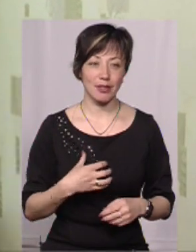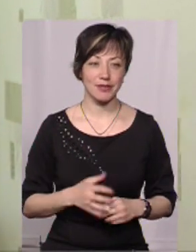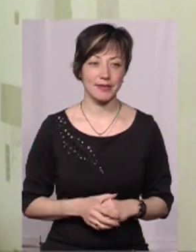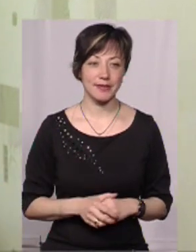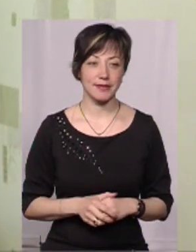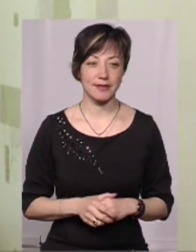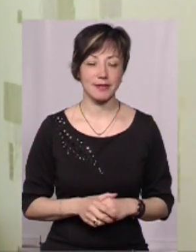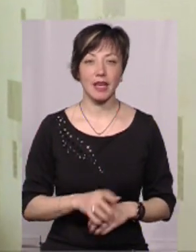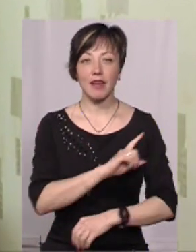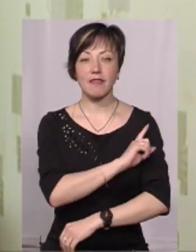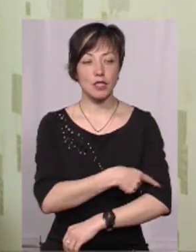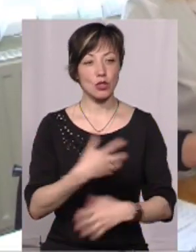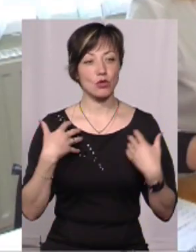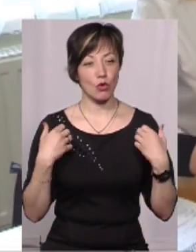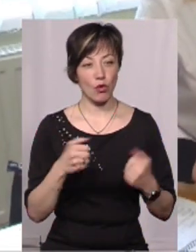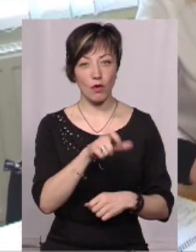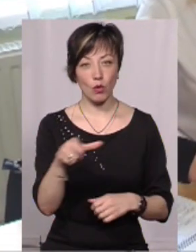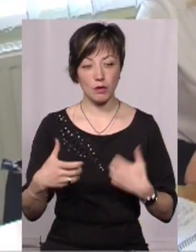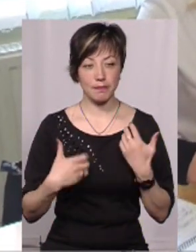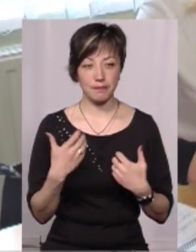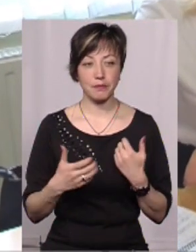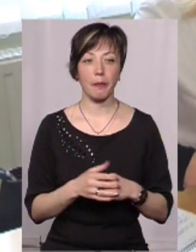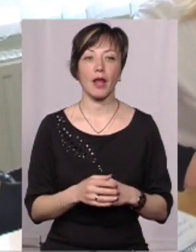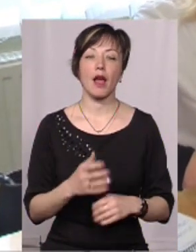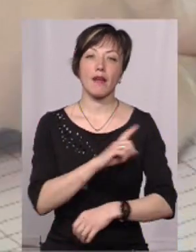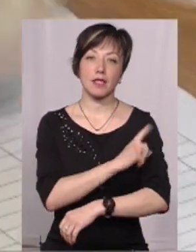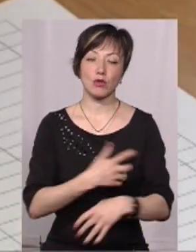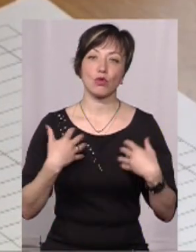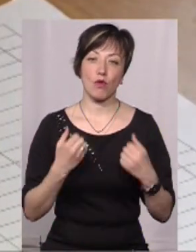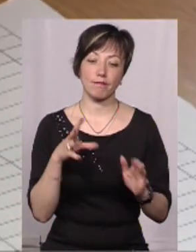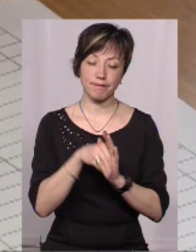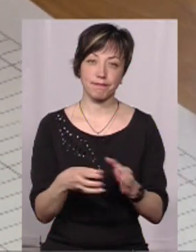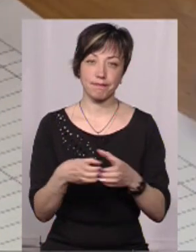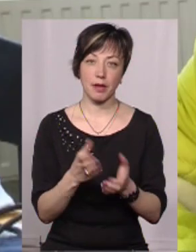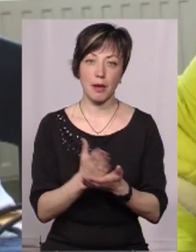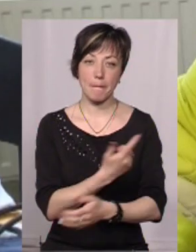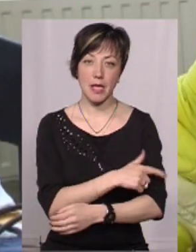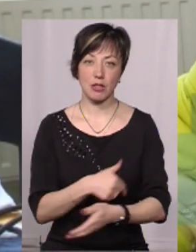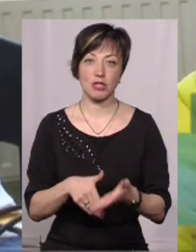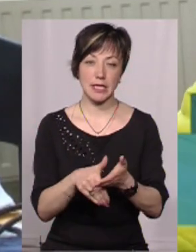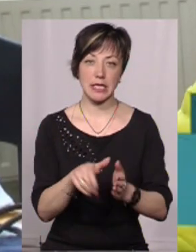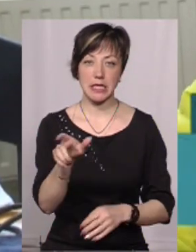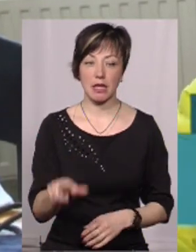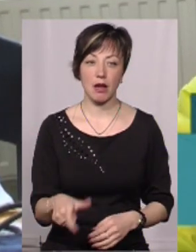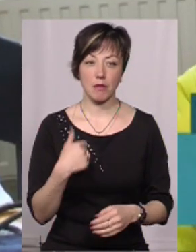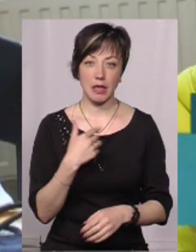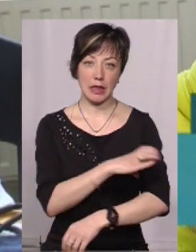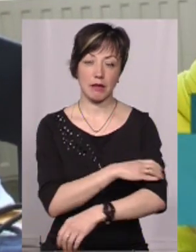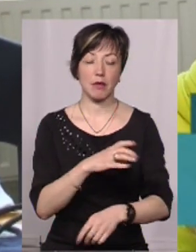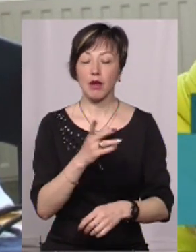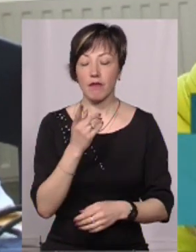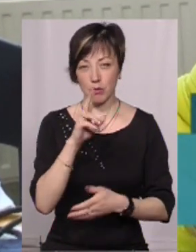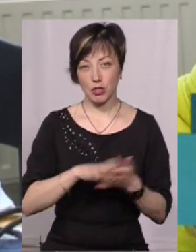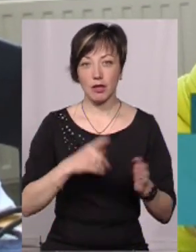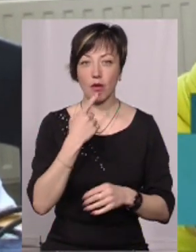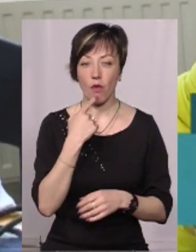фізичне здоров'я. Для фізичного здоров'я в складі бригади є медична сестра. От вже вона мені аналіз крові